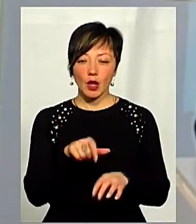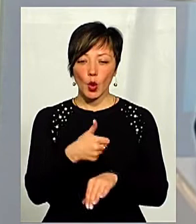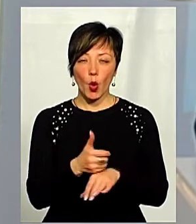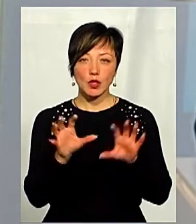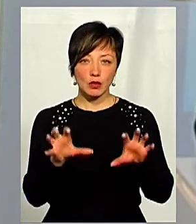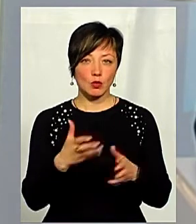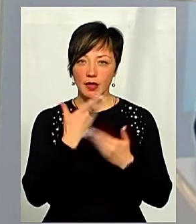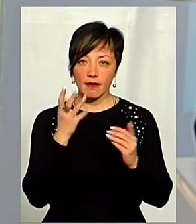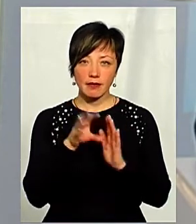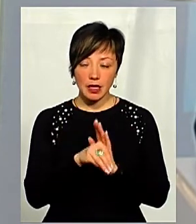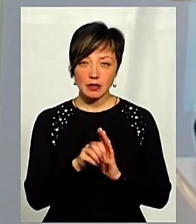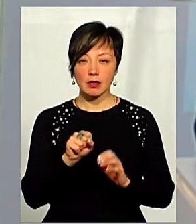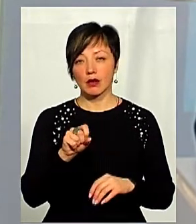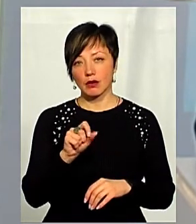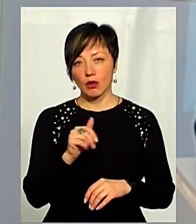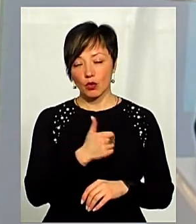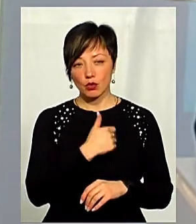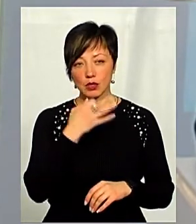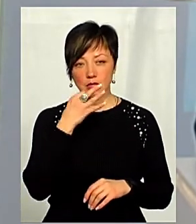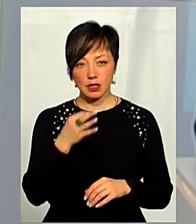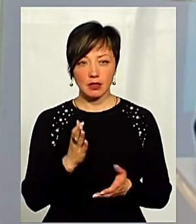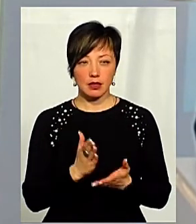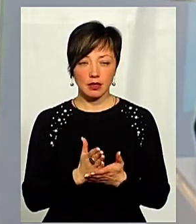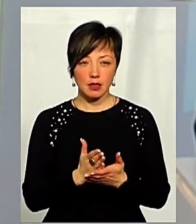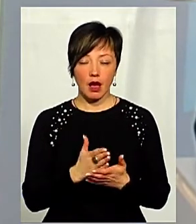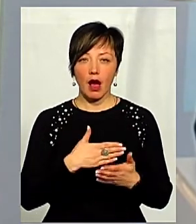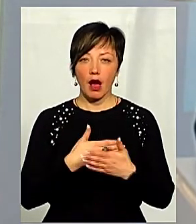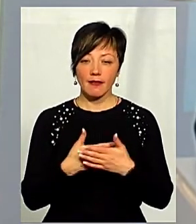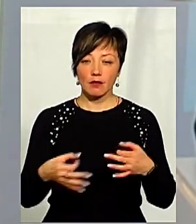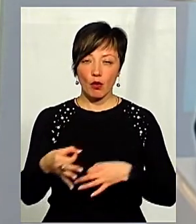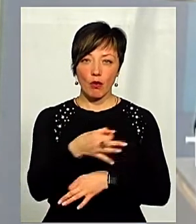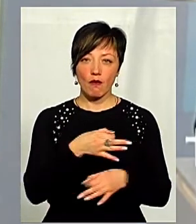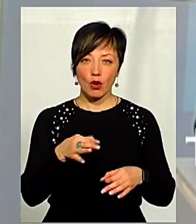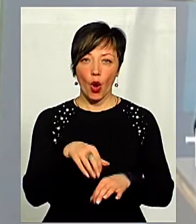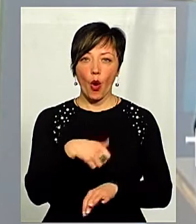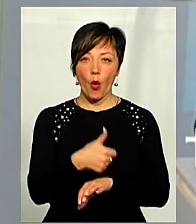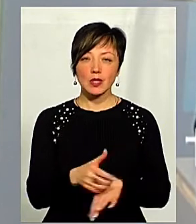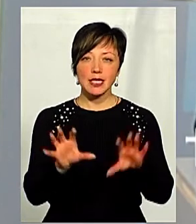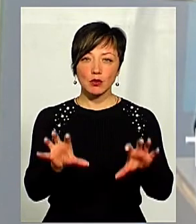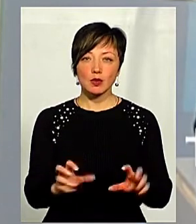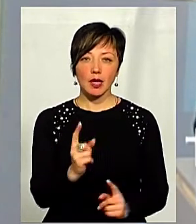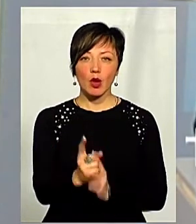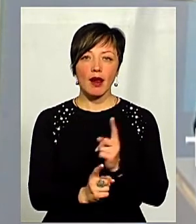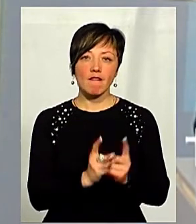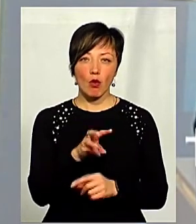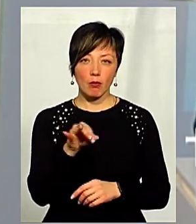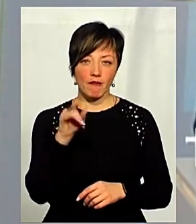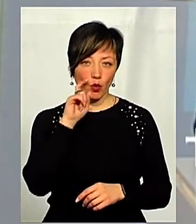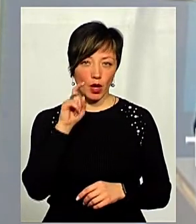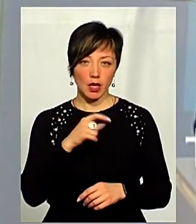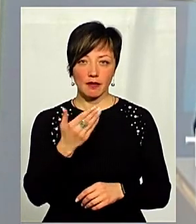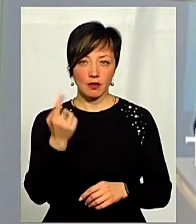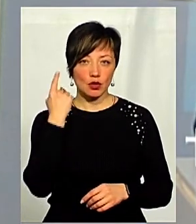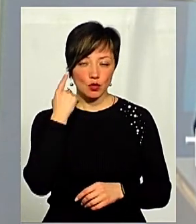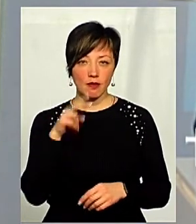внесені. Це уточнення. Так, йде активне обговорення взагалі Конституційної реформи в Україні. Ви,